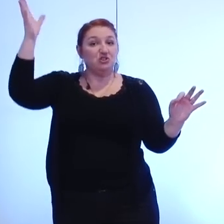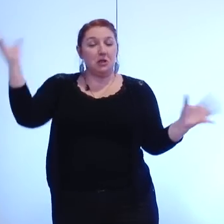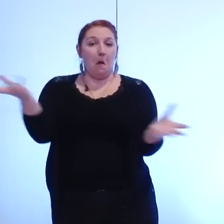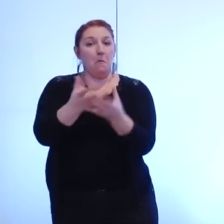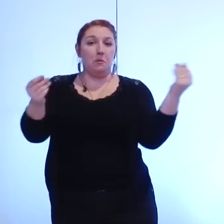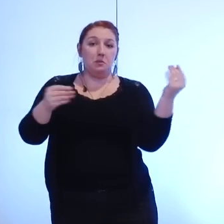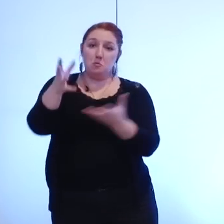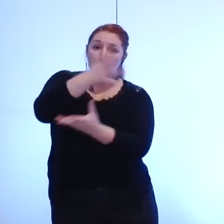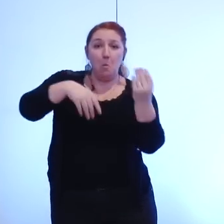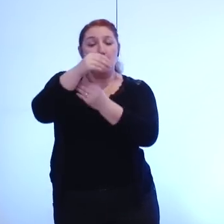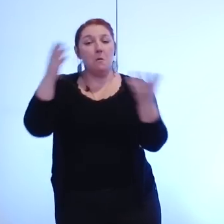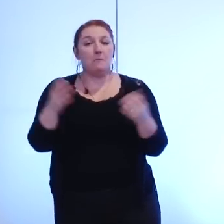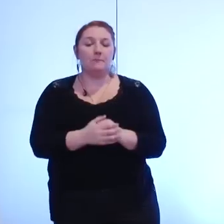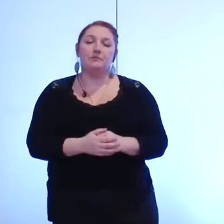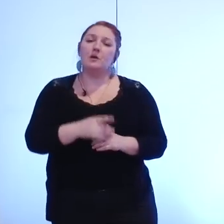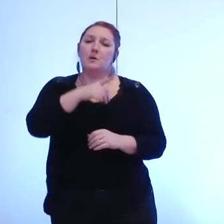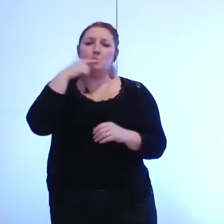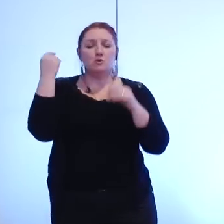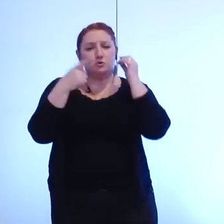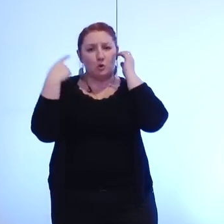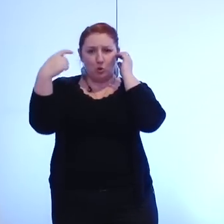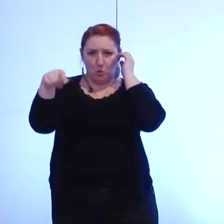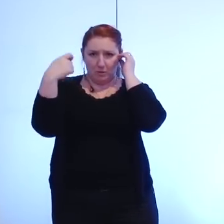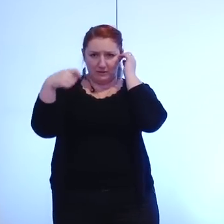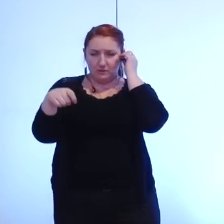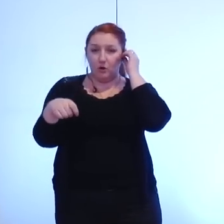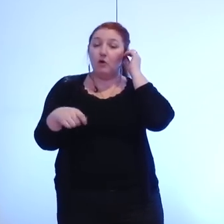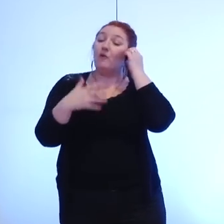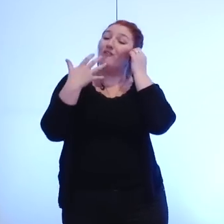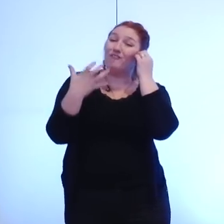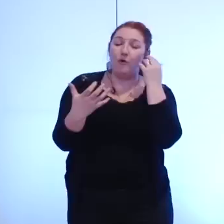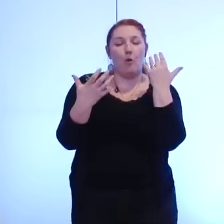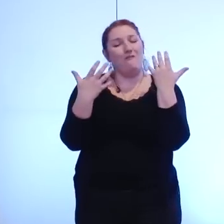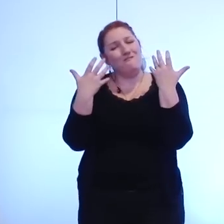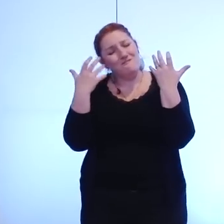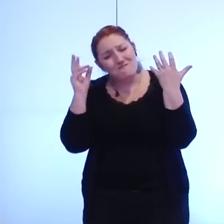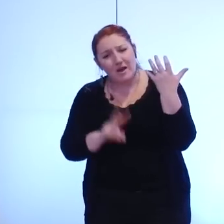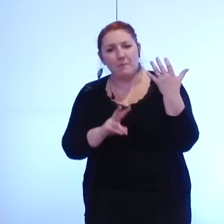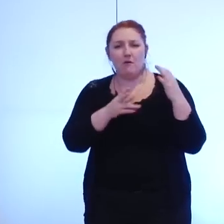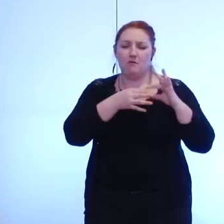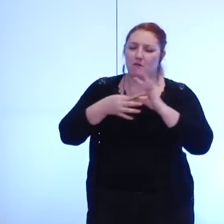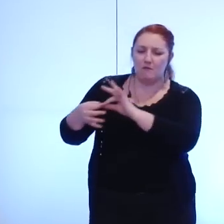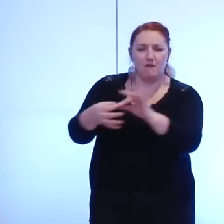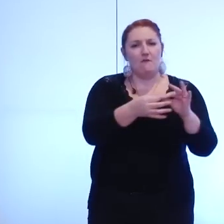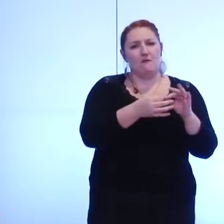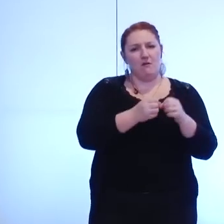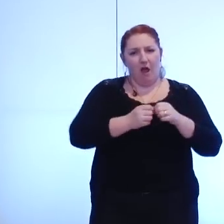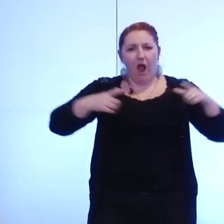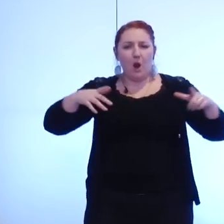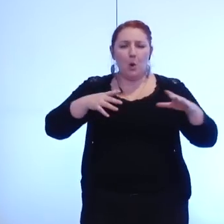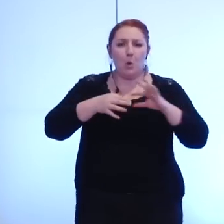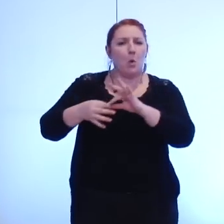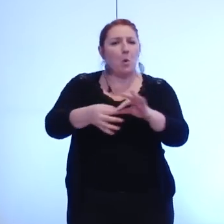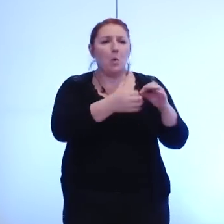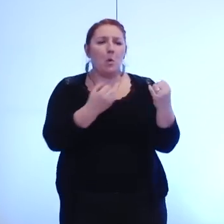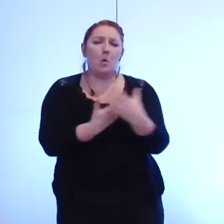le président si vous vouliez vraiment faire une agglo et je pense surtout à mesdames et messieurs du parti socialiste voilà la loi celle